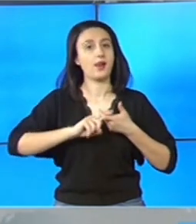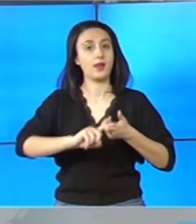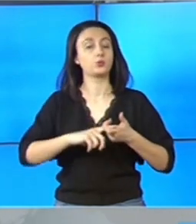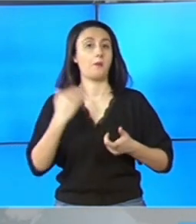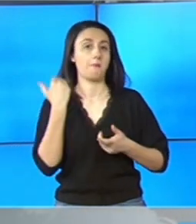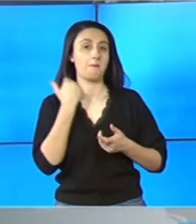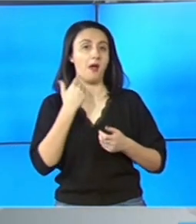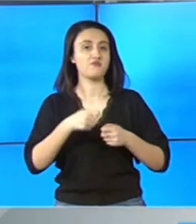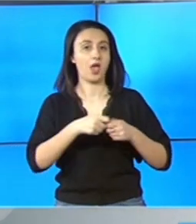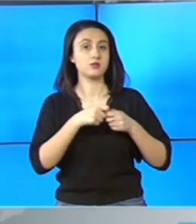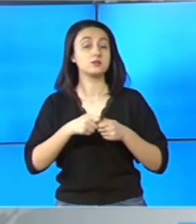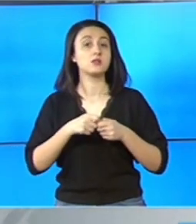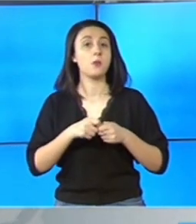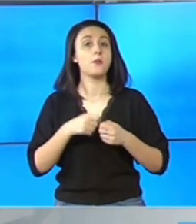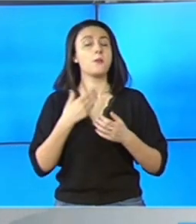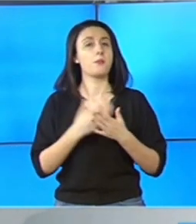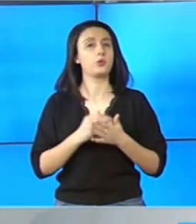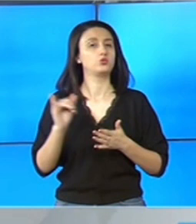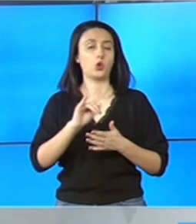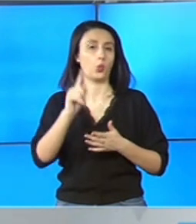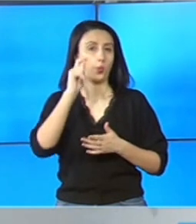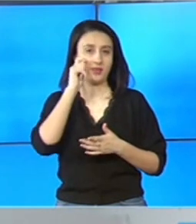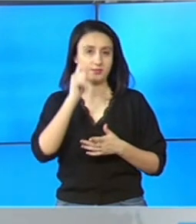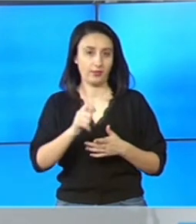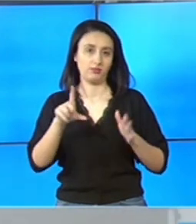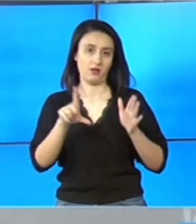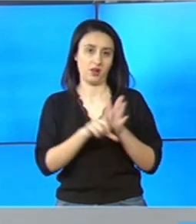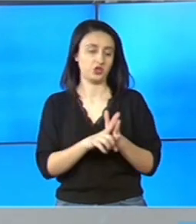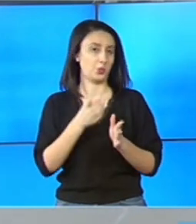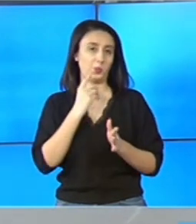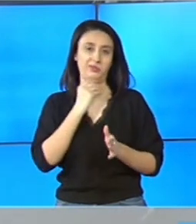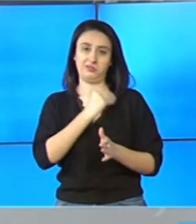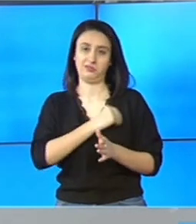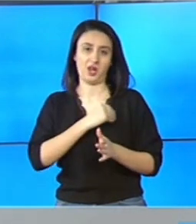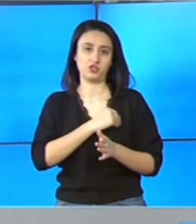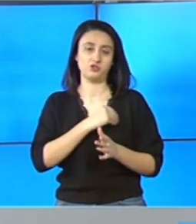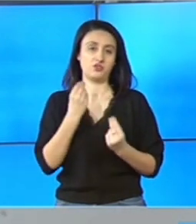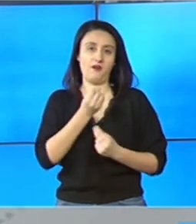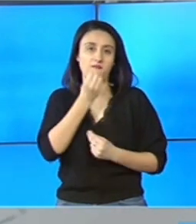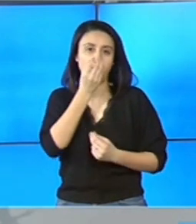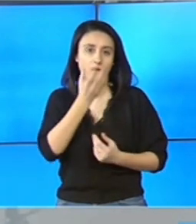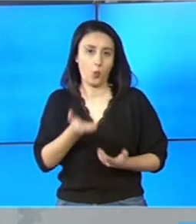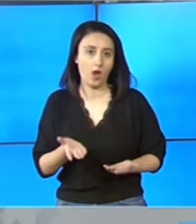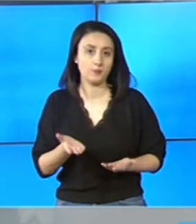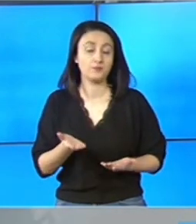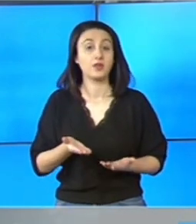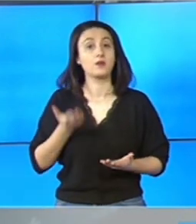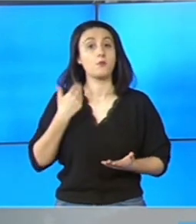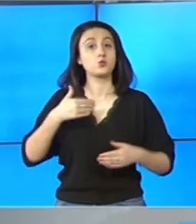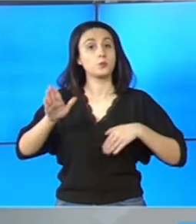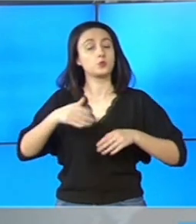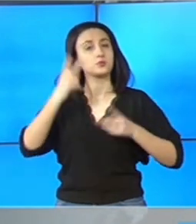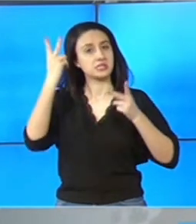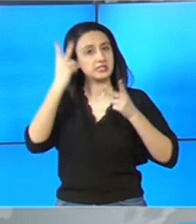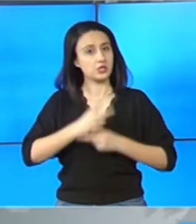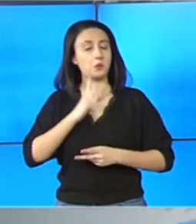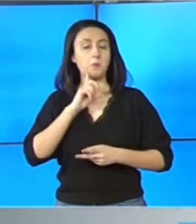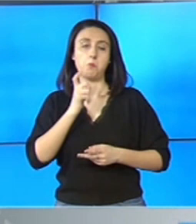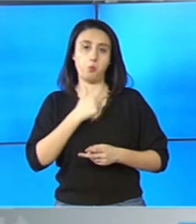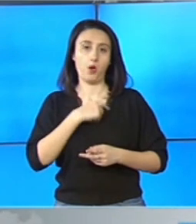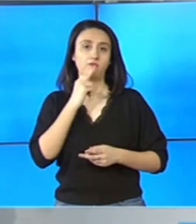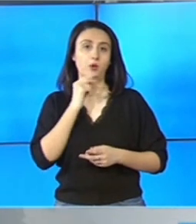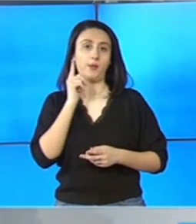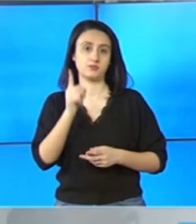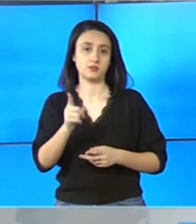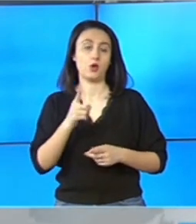mafia din sistem, câtă vreme cei care încalcă legea nu sunt deranjați nici măcar cu o floare. Fostul ministru dă de înțeles că ar putea să vorbească în